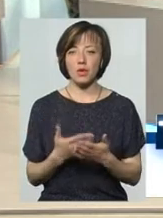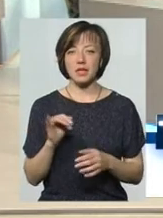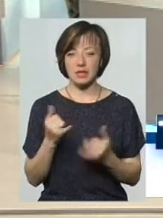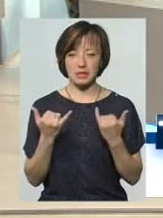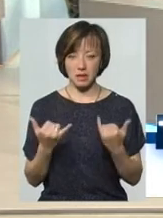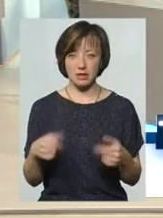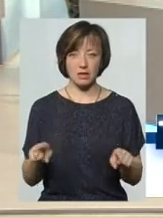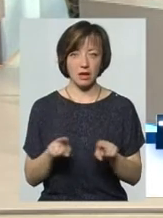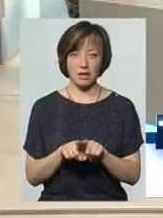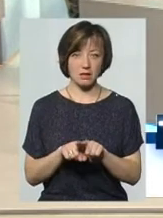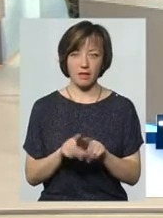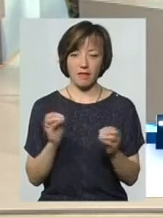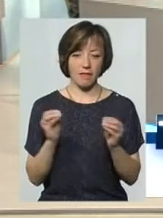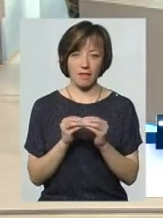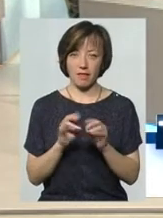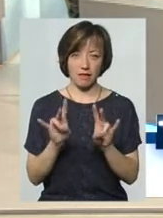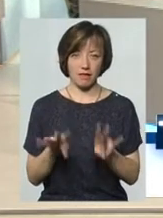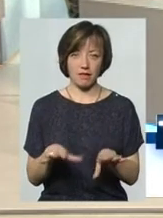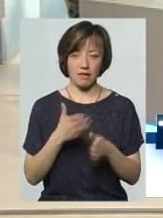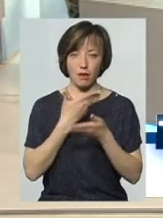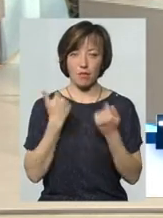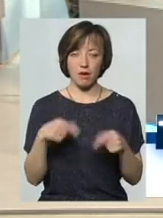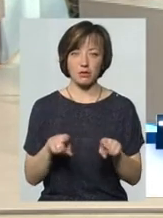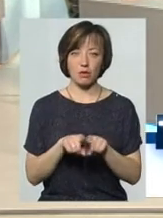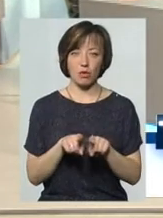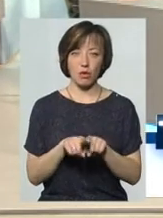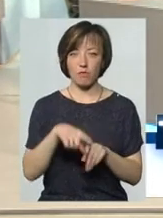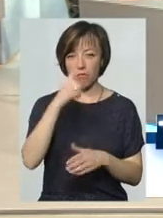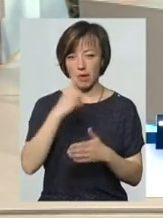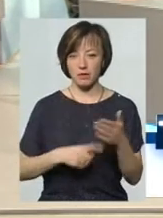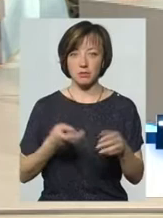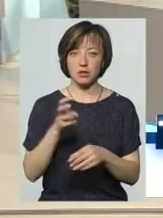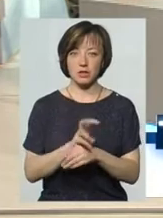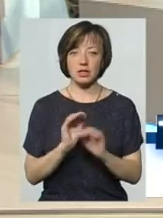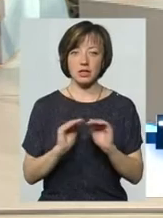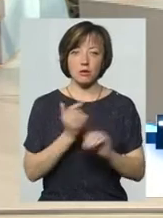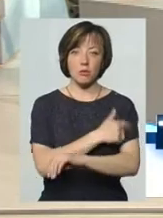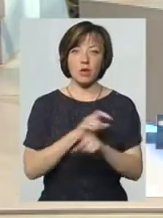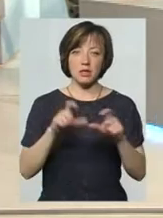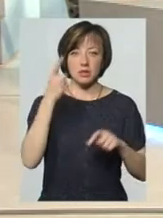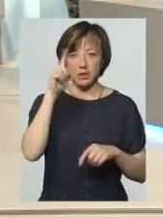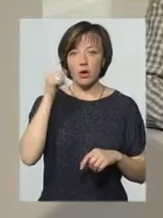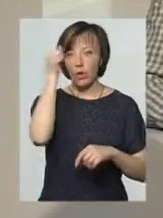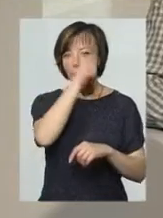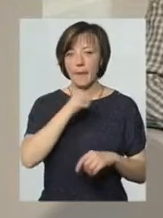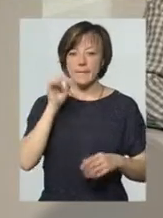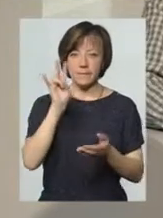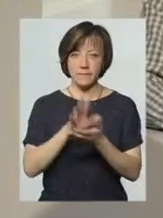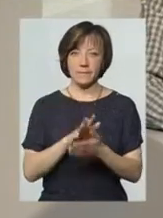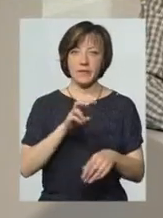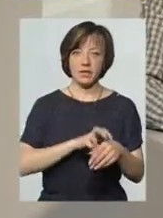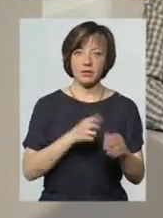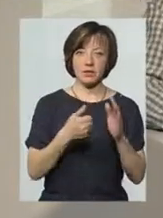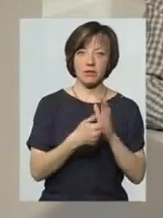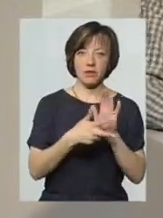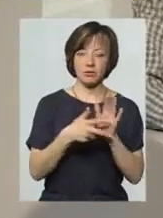зараз вони так само не стали. Немає такого, що, ну впевненості, що ти приходиш в дитячу поліклініку, знаєш, там, роками, там, цей лікар приймав з 8